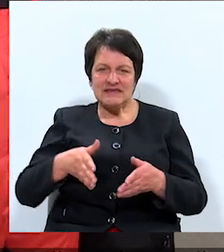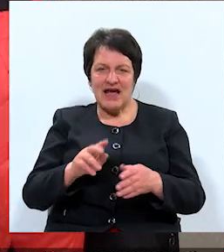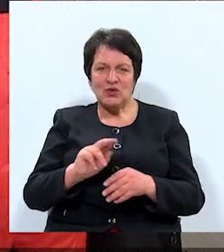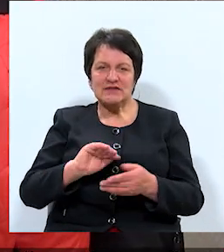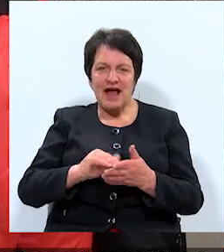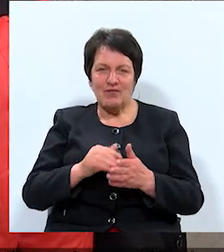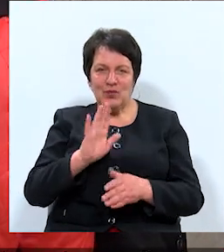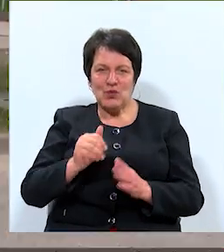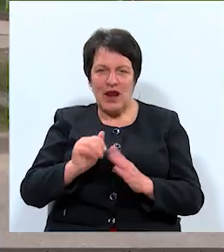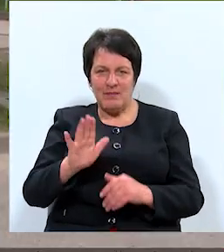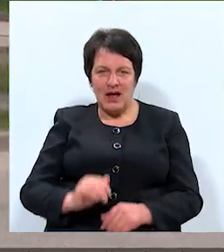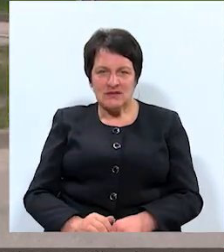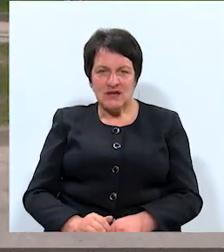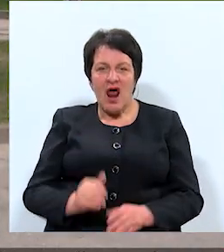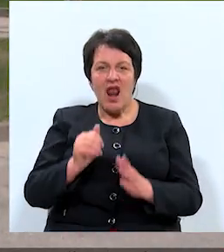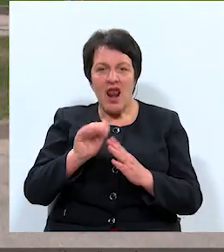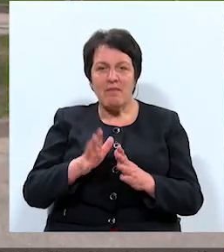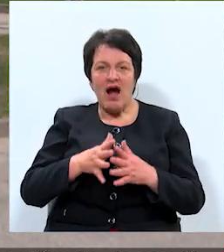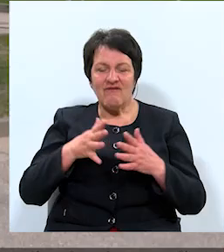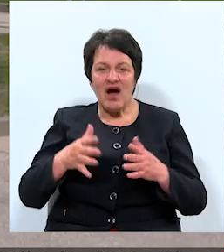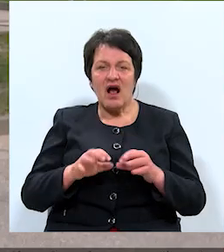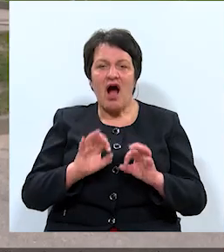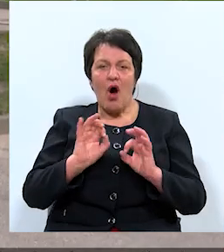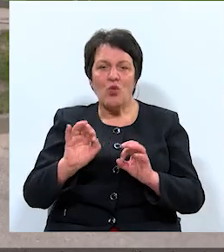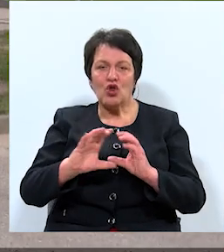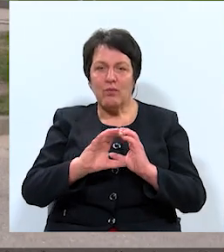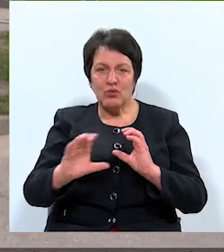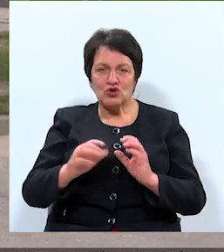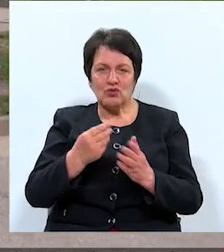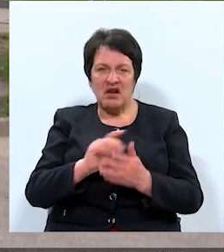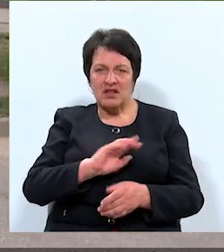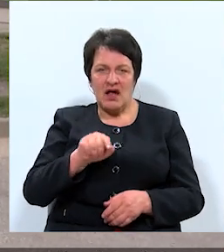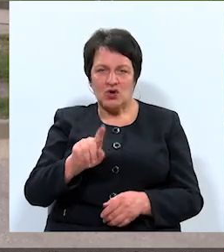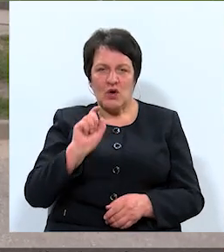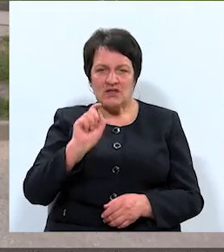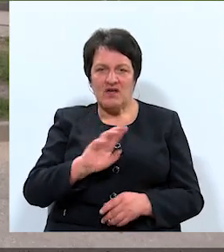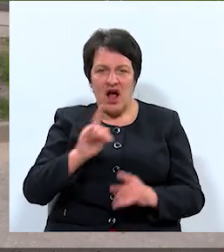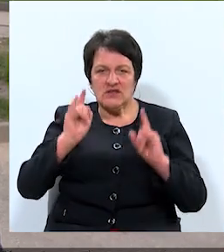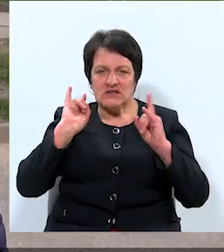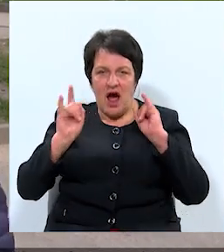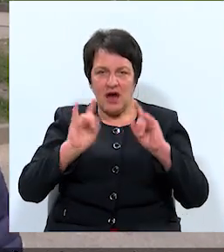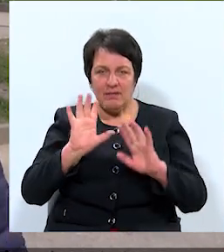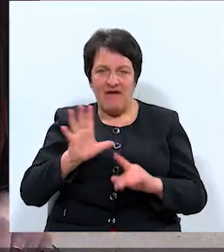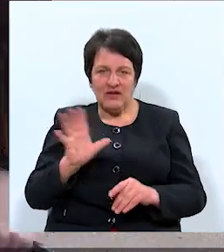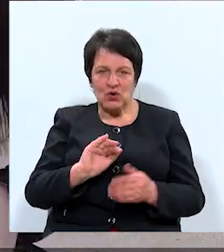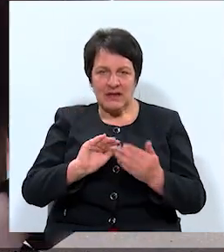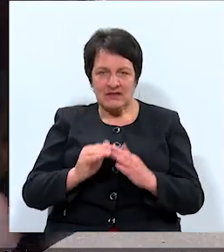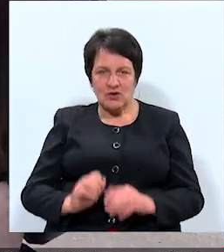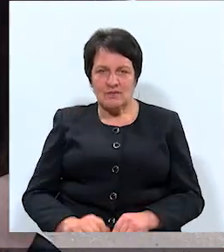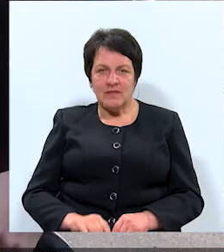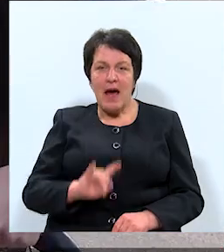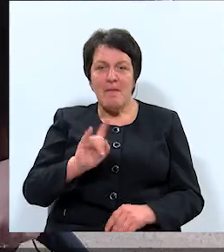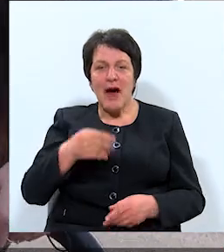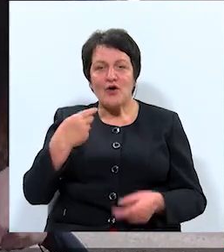stāvoklis būtu labāks. Labāk vairāk autobusu nopirkt nekā tos trāmbajus, kas darba visu pilsētu. Bērni